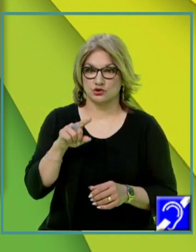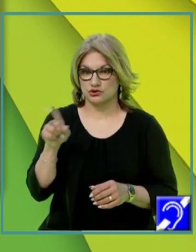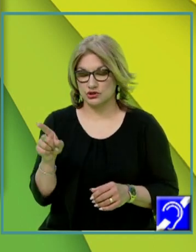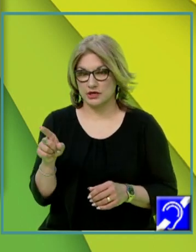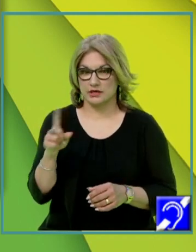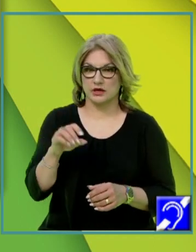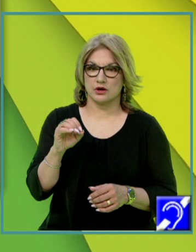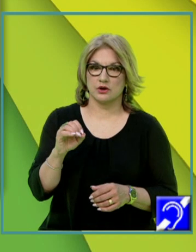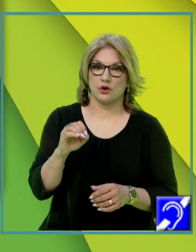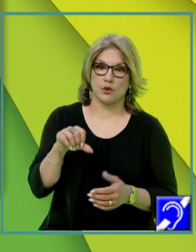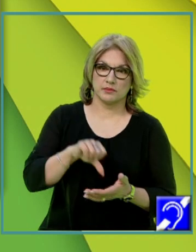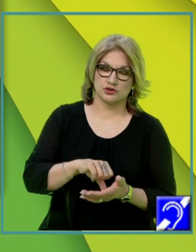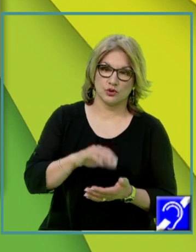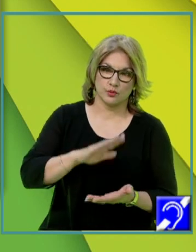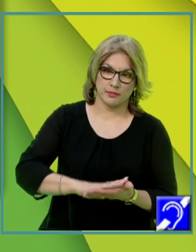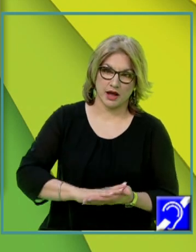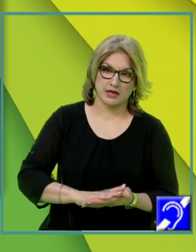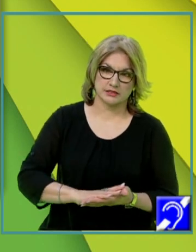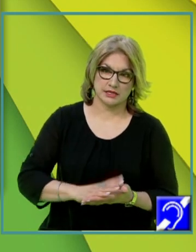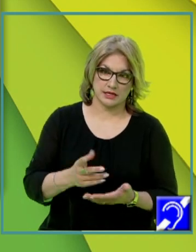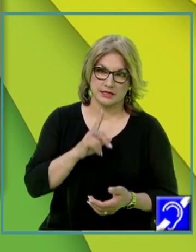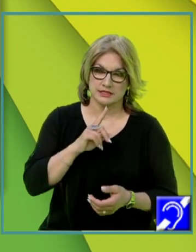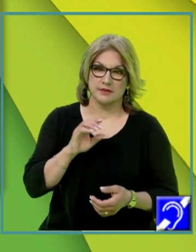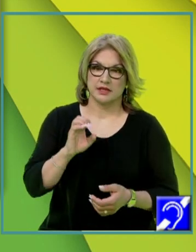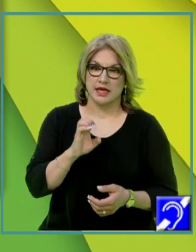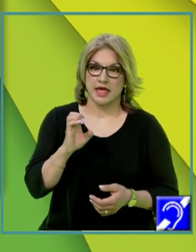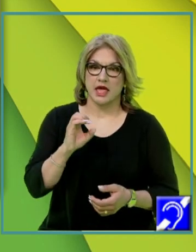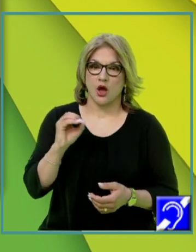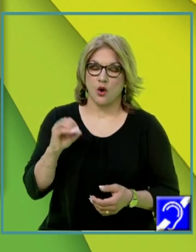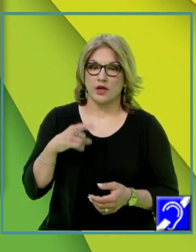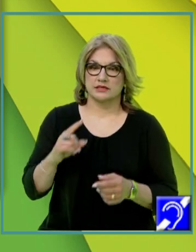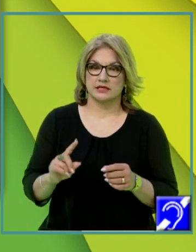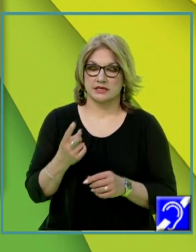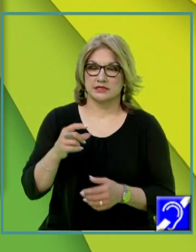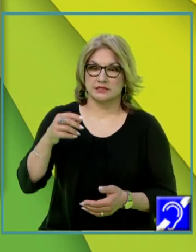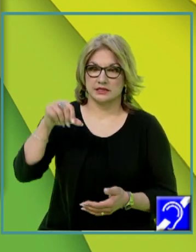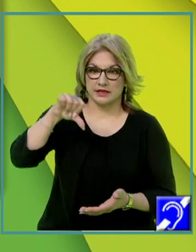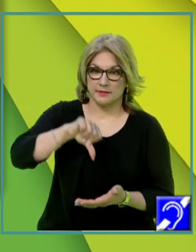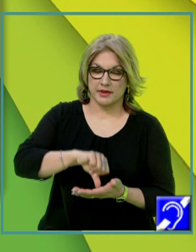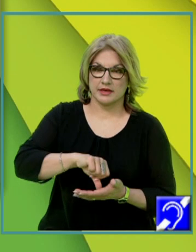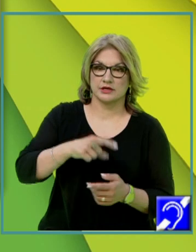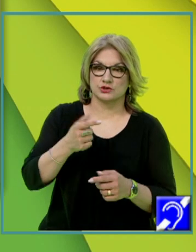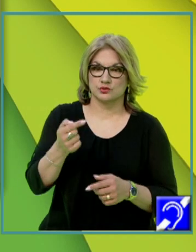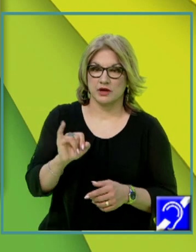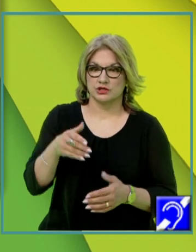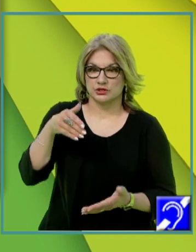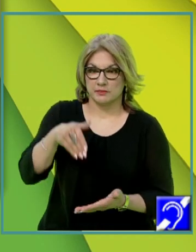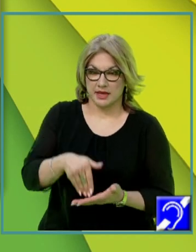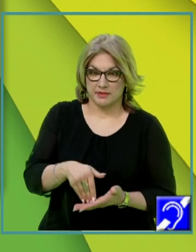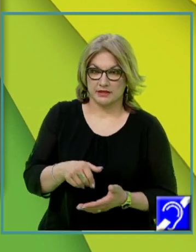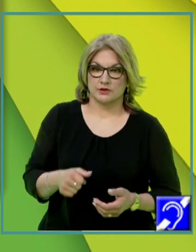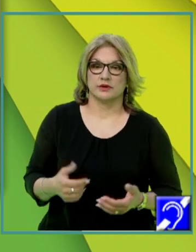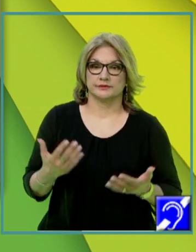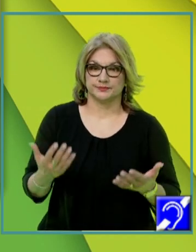este mijlocului AC, deci e mijlocul bazei, deci înseamnă că EO este înălțime, deci cade la jumătate și este și perpendiculară pe această. Și atunci,